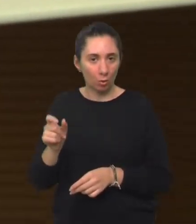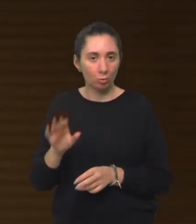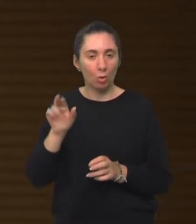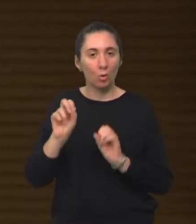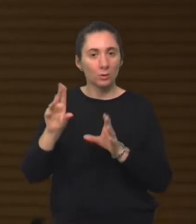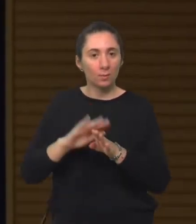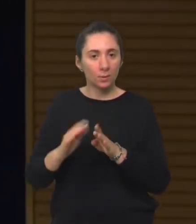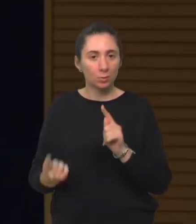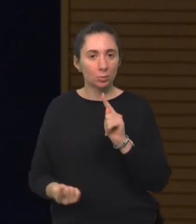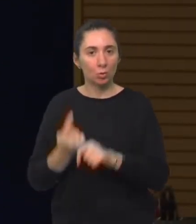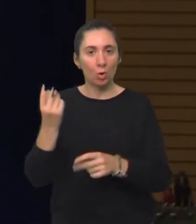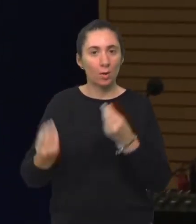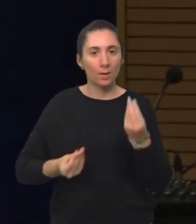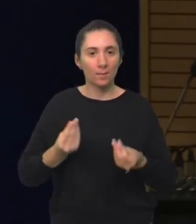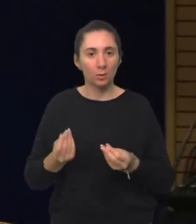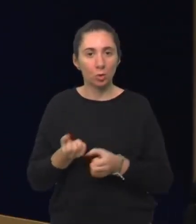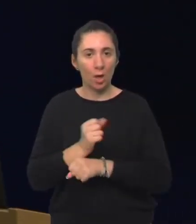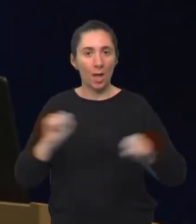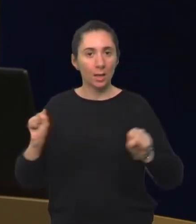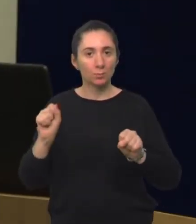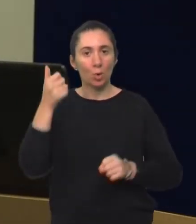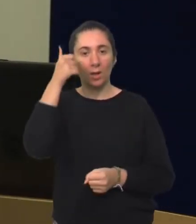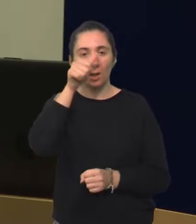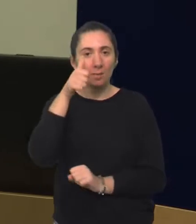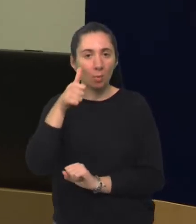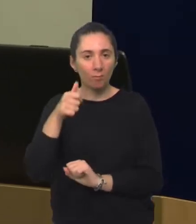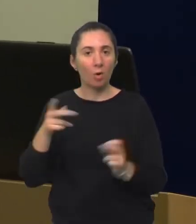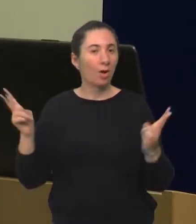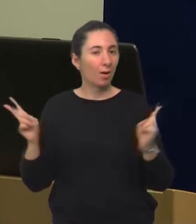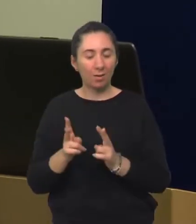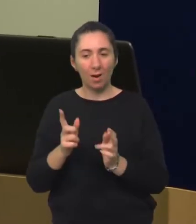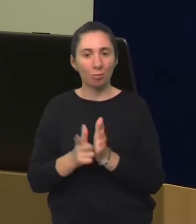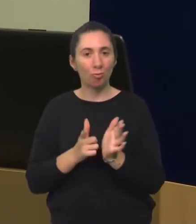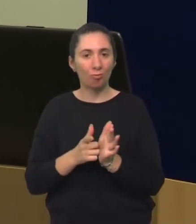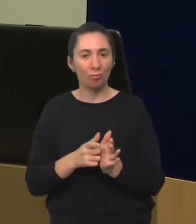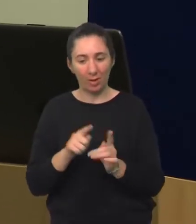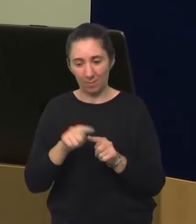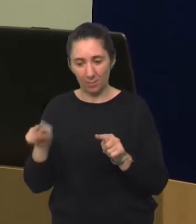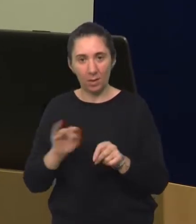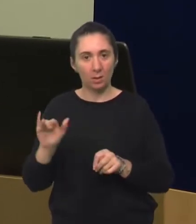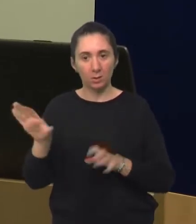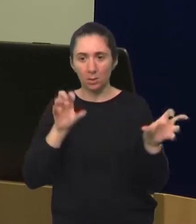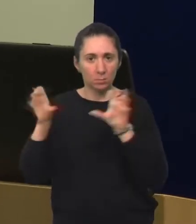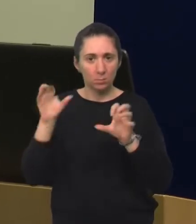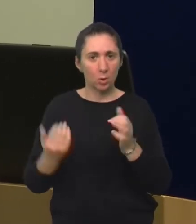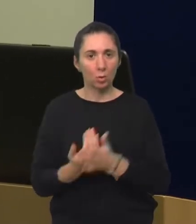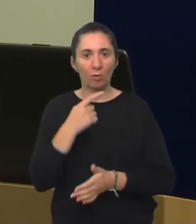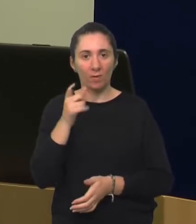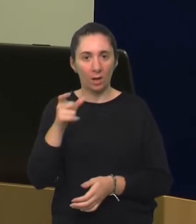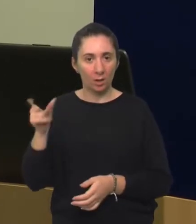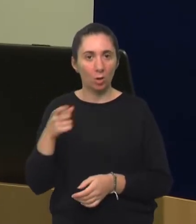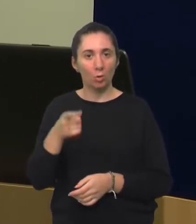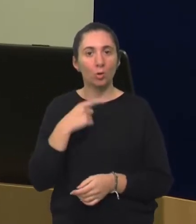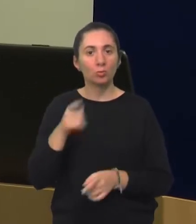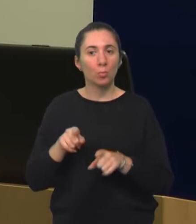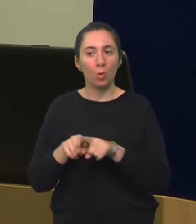veliki bum. Događa se nešto što se zove eksplozija imenovanja i zapravo u vrlo kratkom vremeskom periodu djeca usvajaju nove riječi. To je obično period